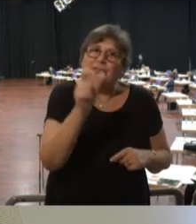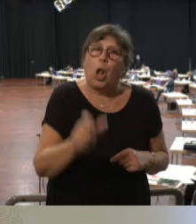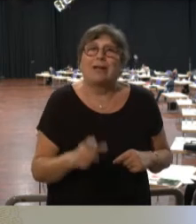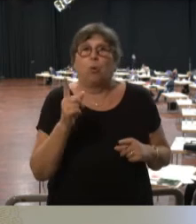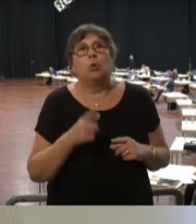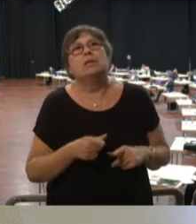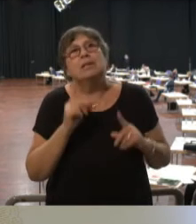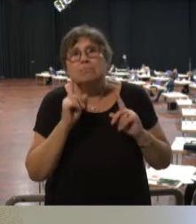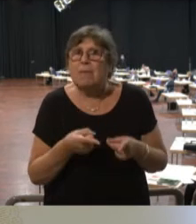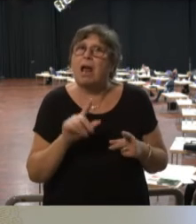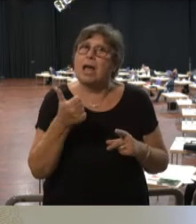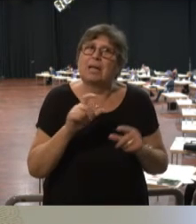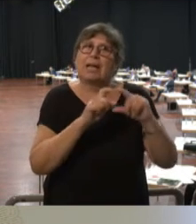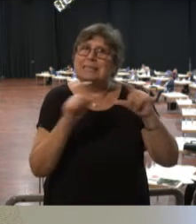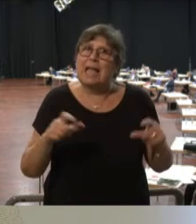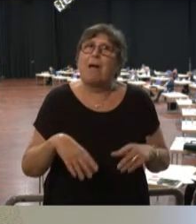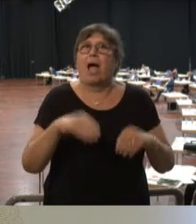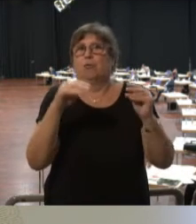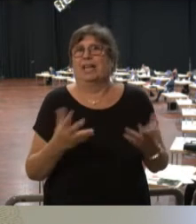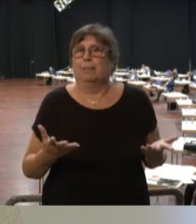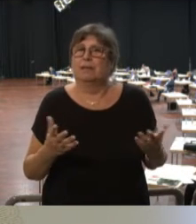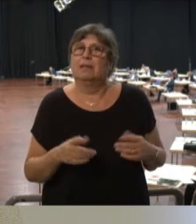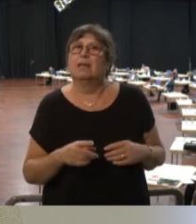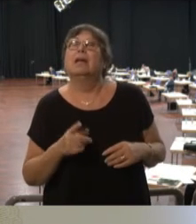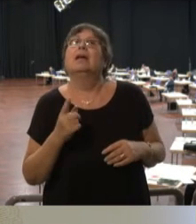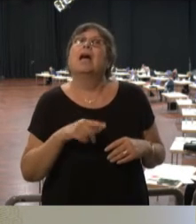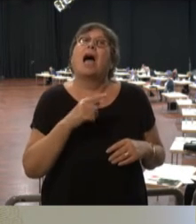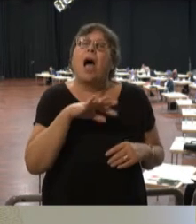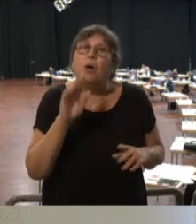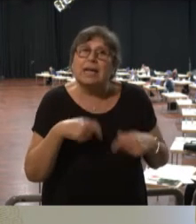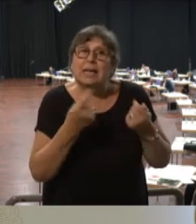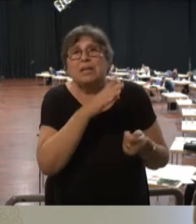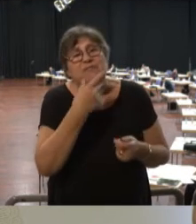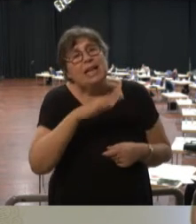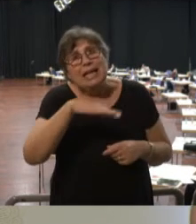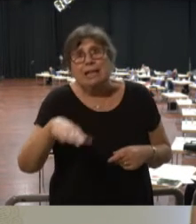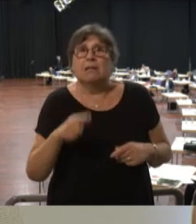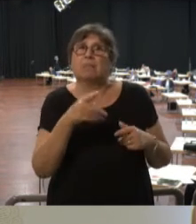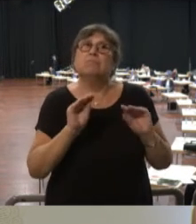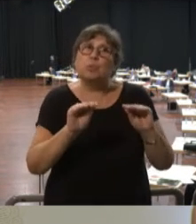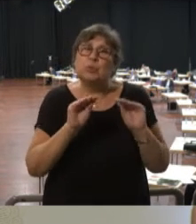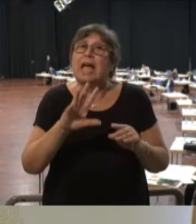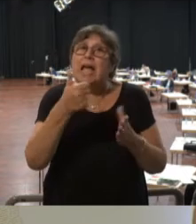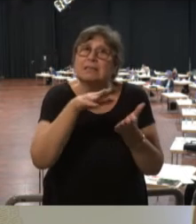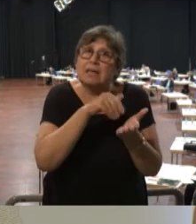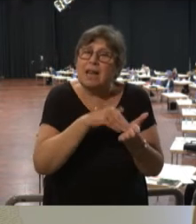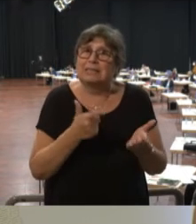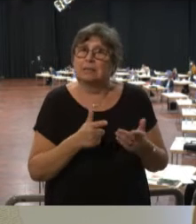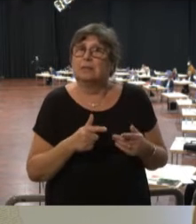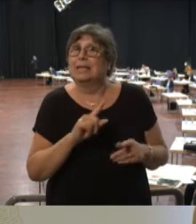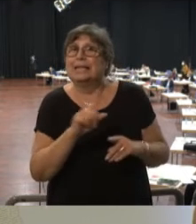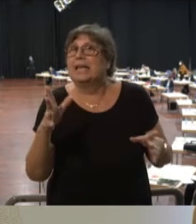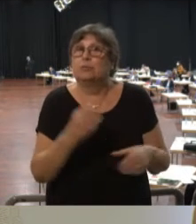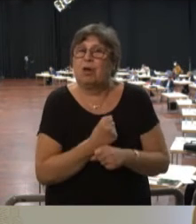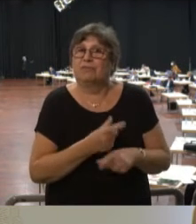ernsthaft auseinanderzusetzen. So, es gibt auch viele Kinder, wie gesagt, die diesen Kurs in der ersten Klasse nicht schaffen.